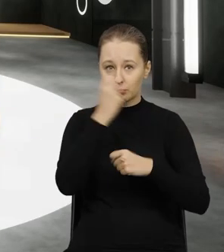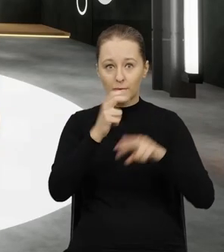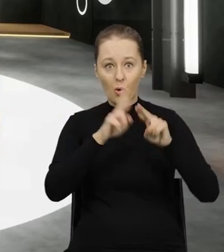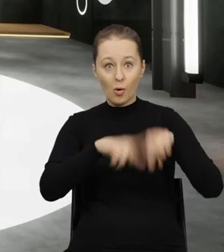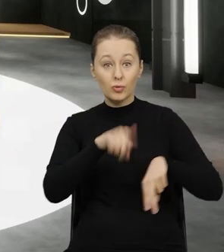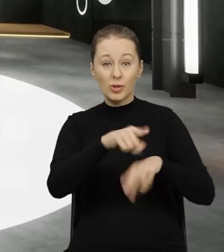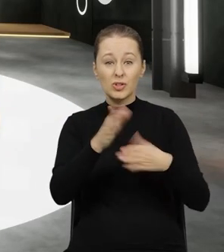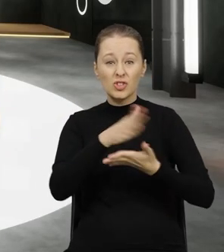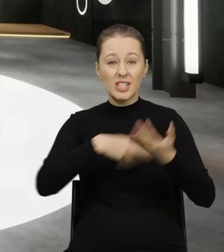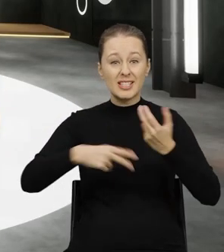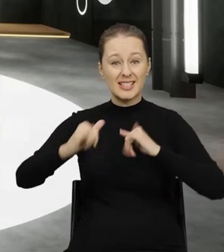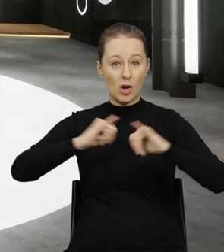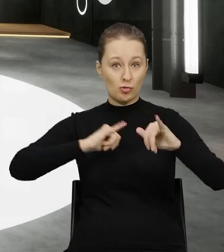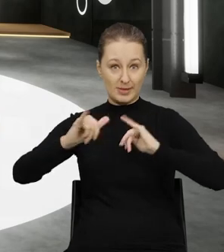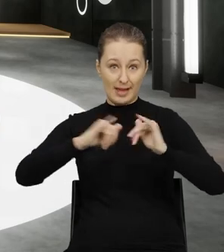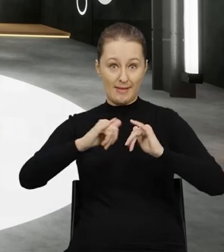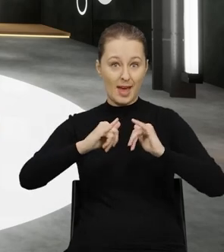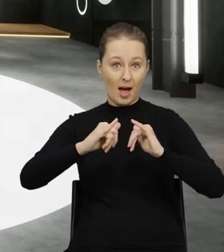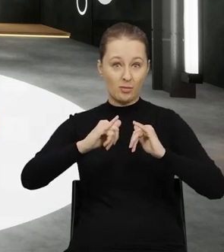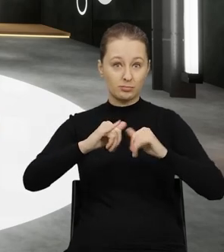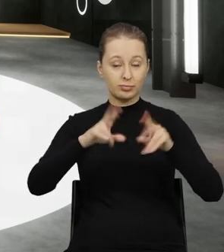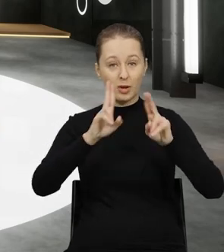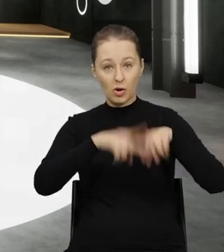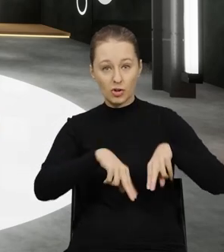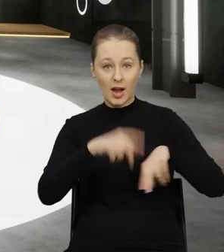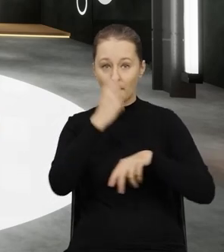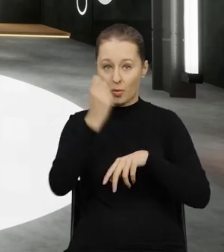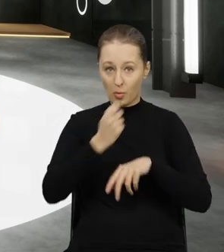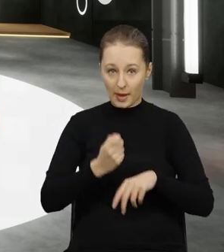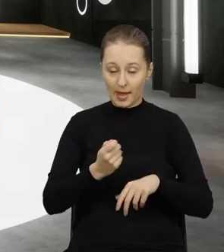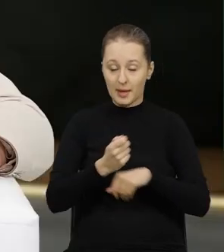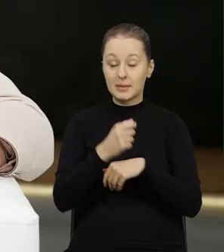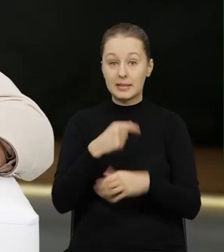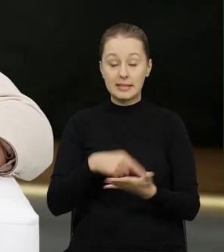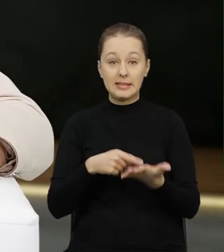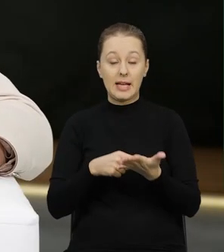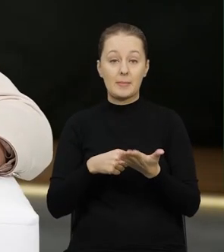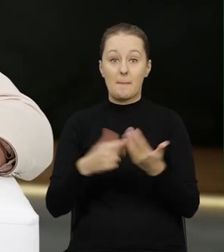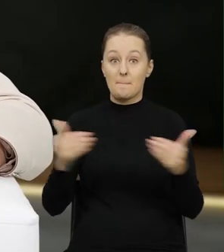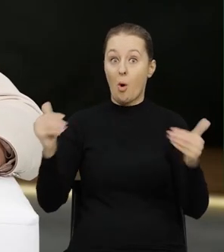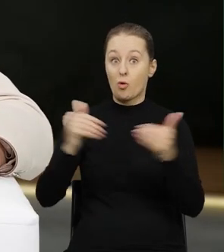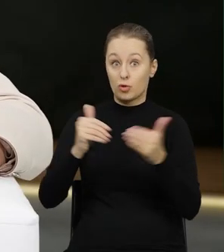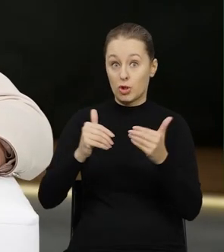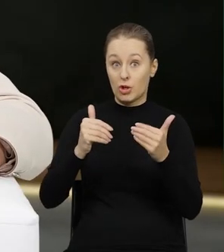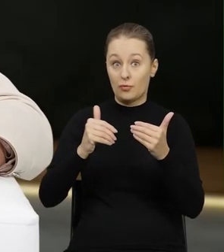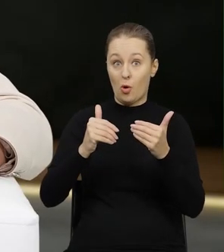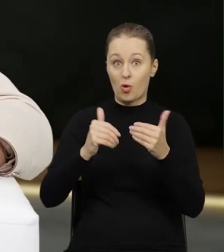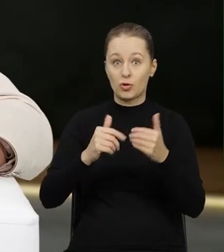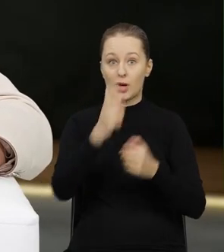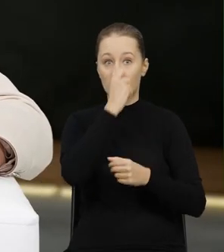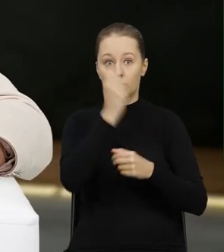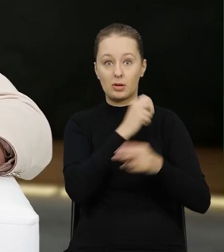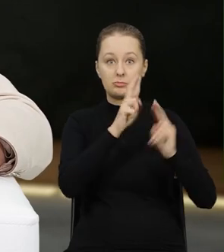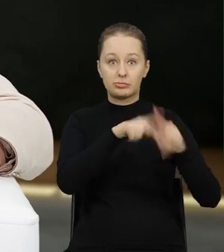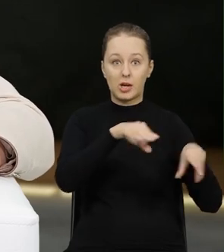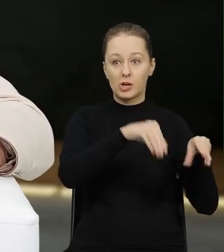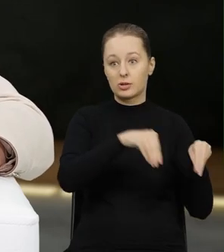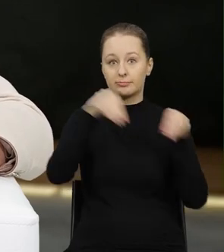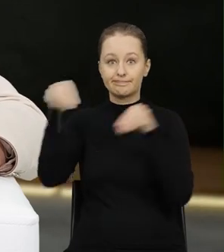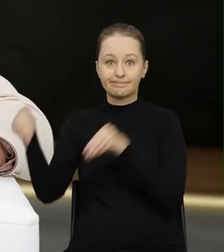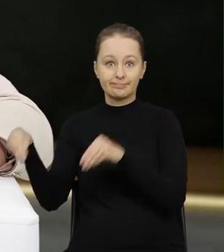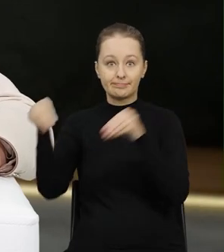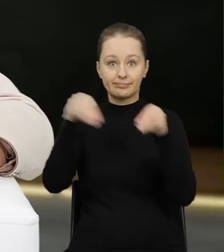częścią gospodarowania odpadami i jakby sama możliwość przemieszczania odpadów